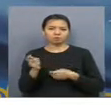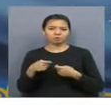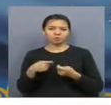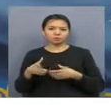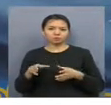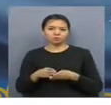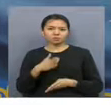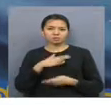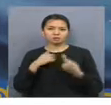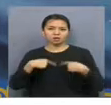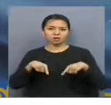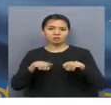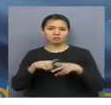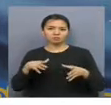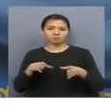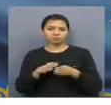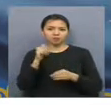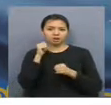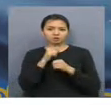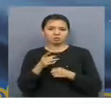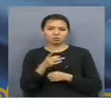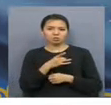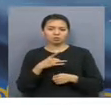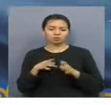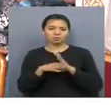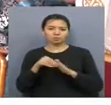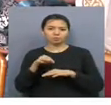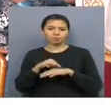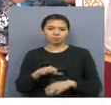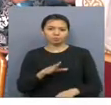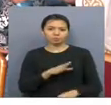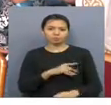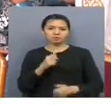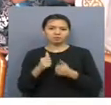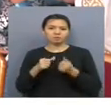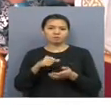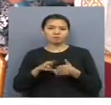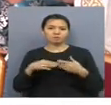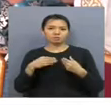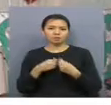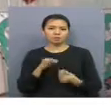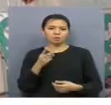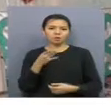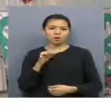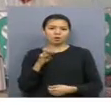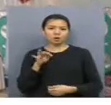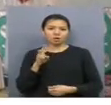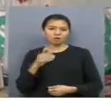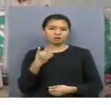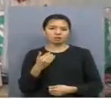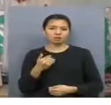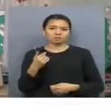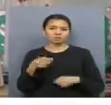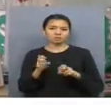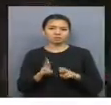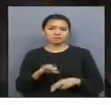және біздің ойым бәрділесіп, әрбір аудандарда әріктеу айналын өткіздік. Сайысқа ғатсқан жанғалардың бірі бірі байфтер әулетті. Олар бұл сайысқа